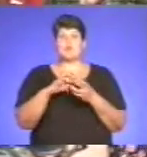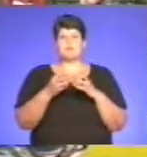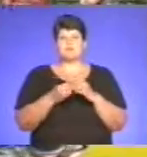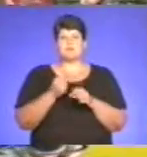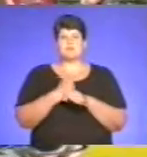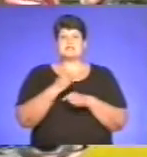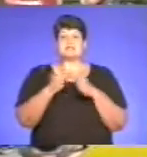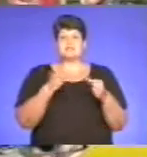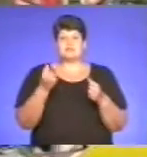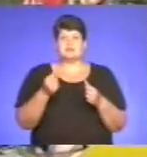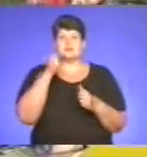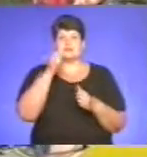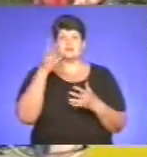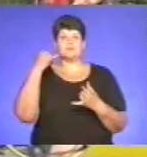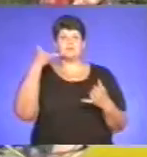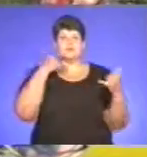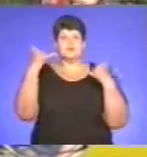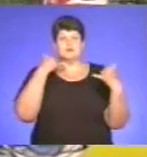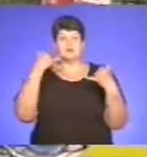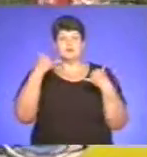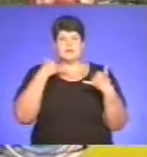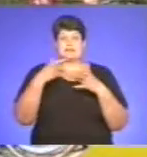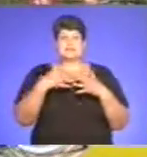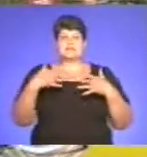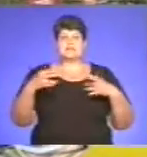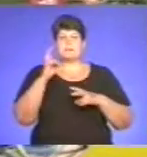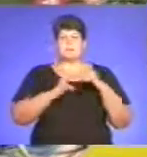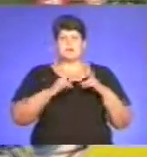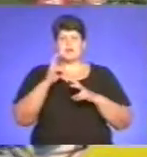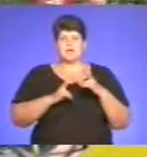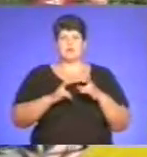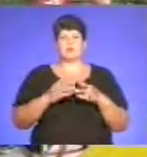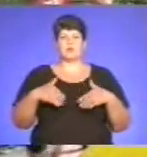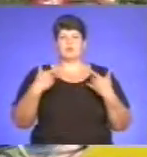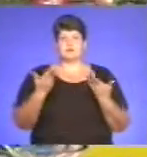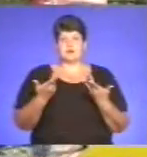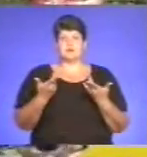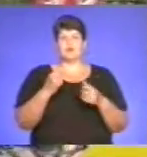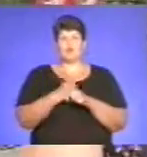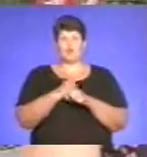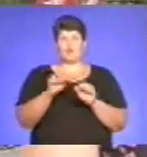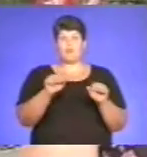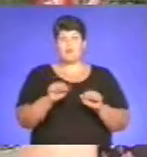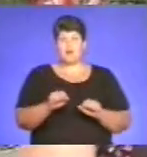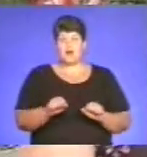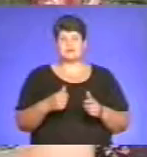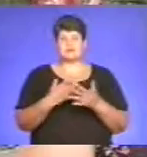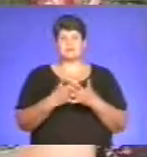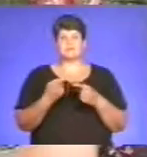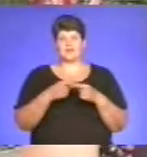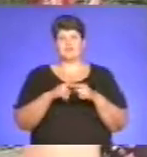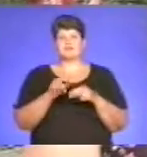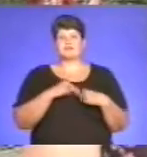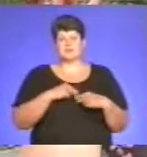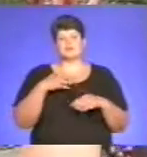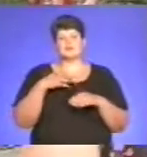на завтрашній день до мене почнуть дзвонити з різних підприємств, пропонувати роботу прибиральниці, чи техпрацівника, яку